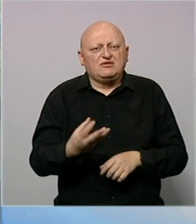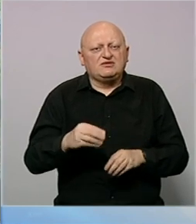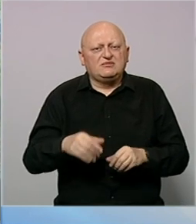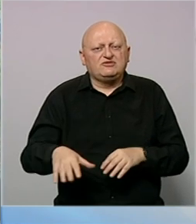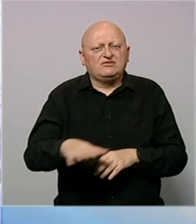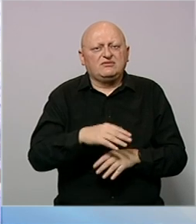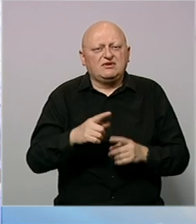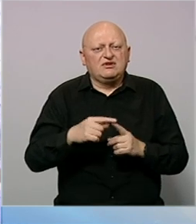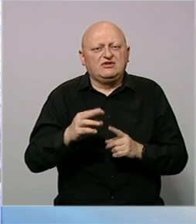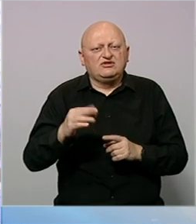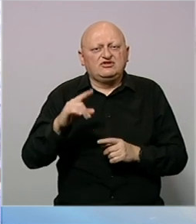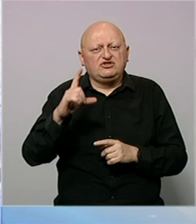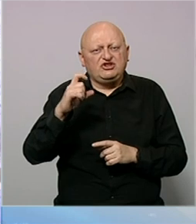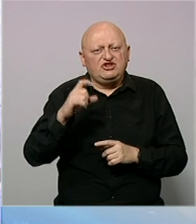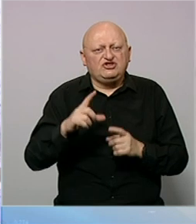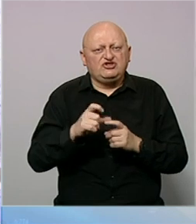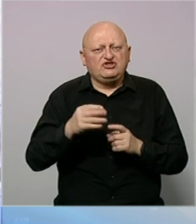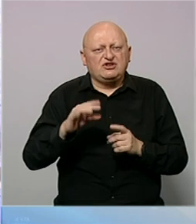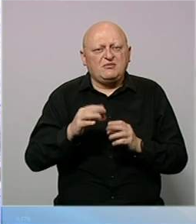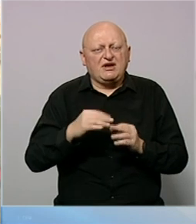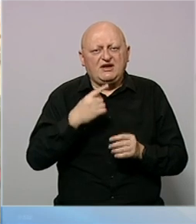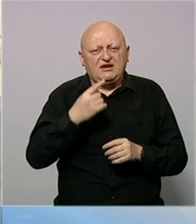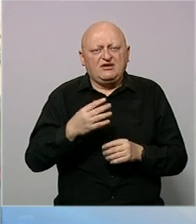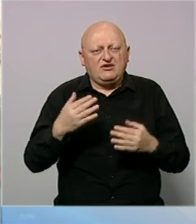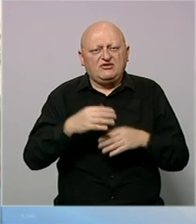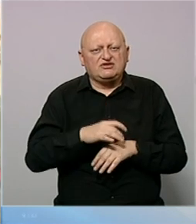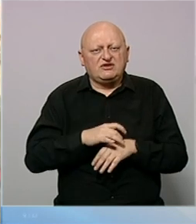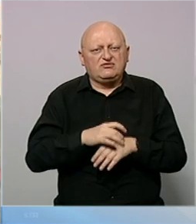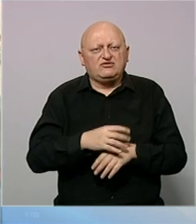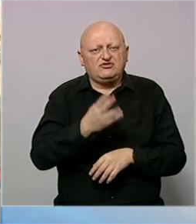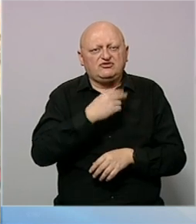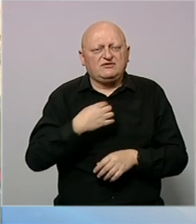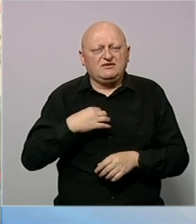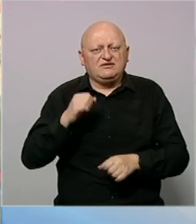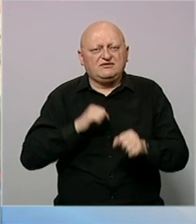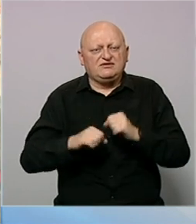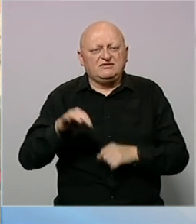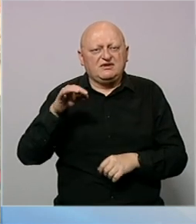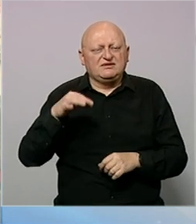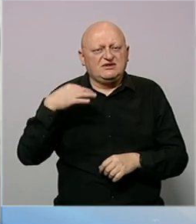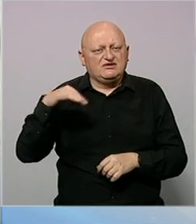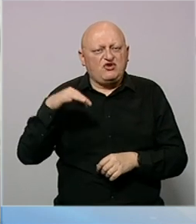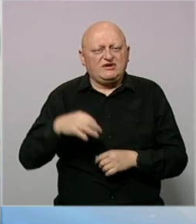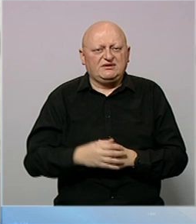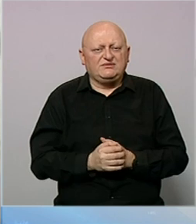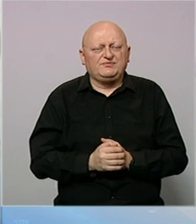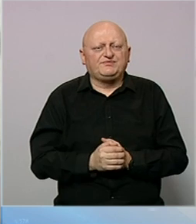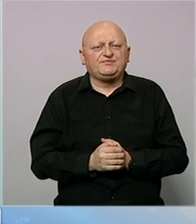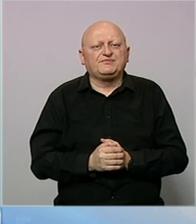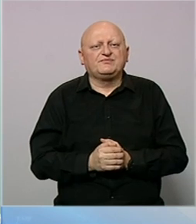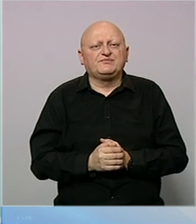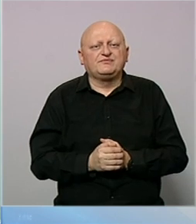poljoprivredno zemljište u naseljima Tršić i Šepak, izjavio je večeras rukovodilac službe civilne zaštite Zvornik.